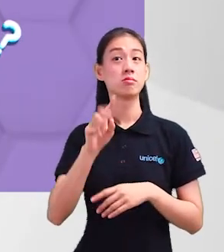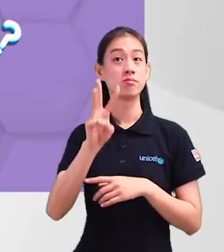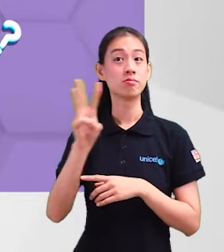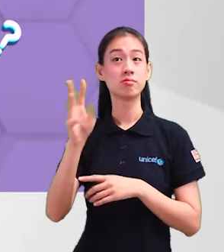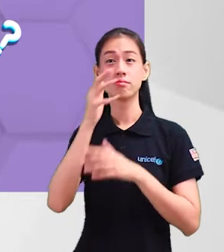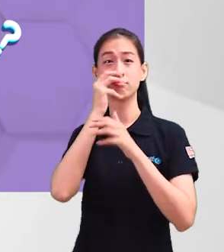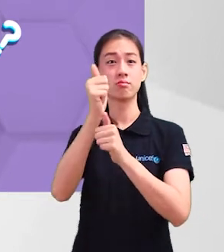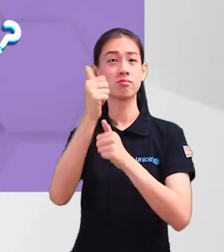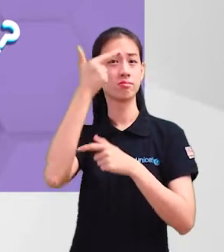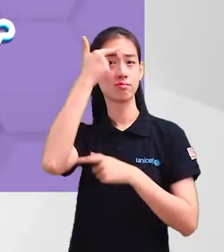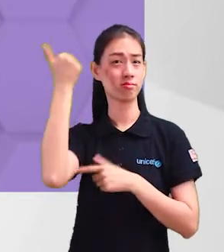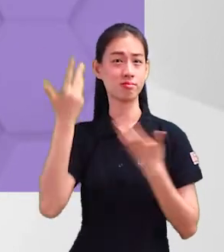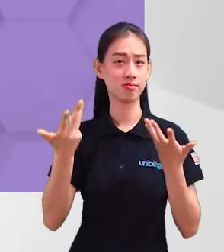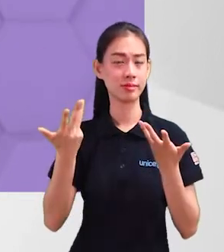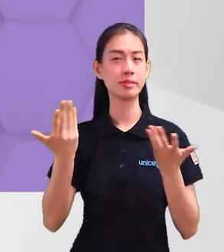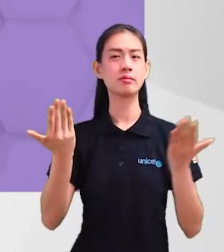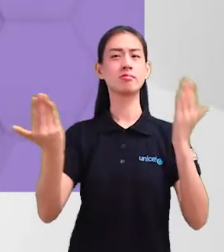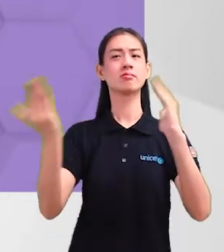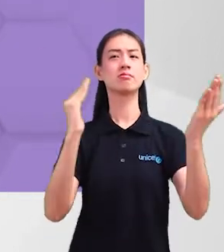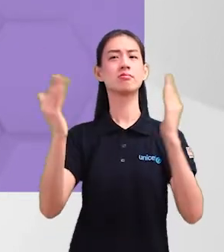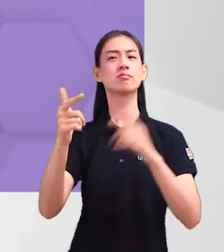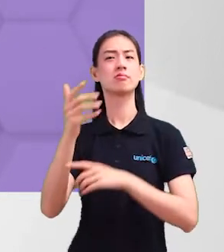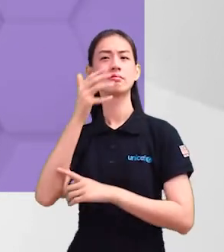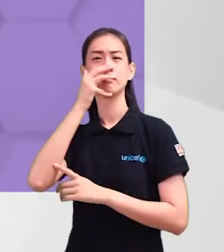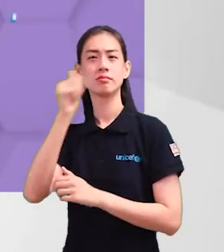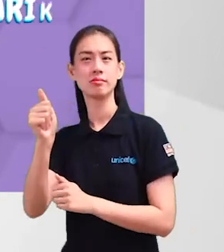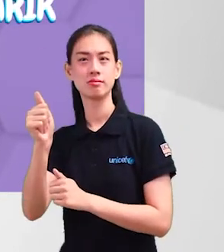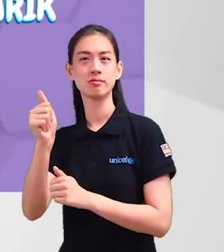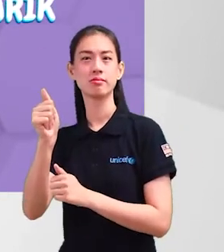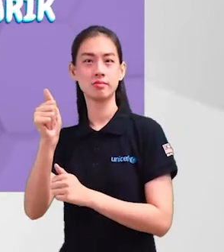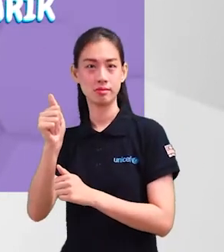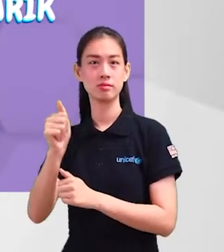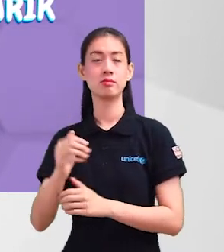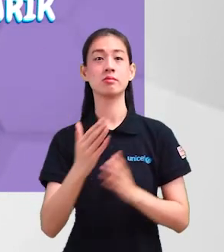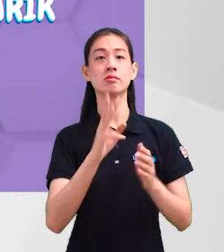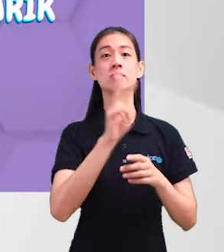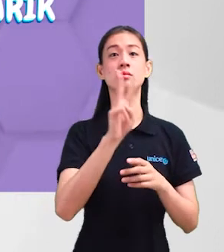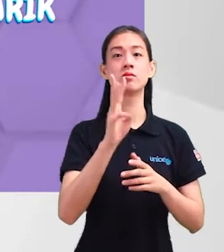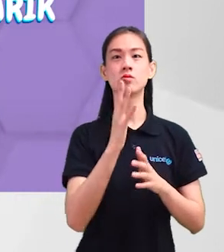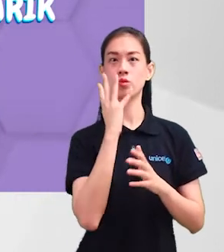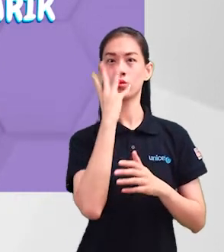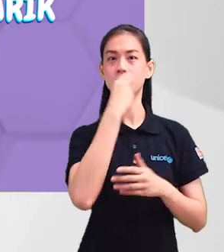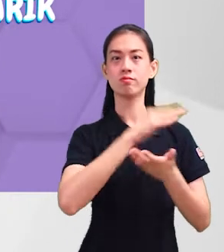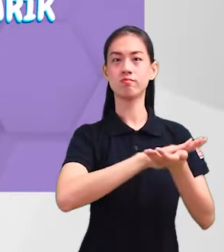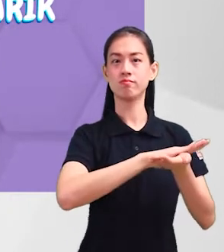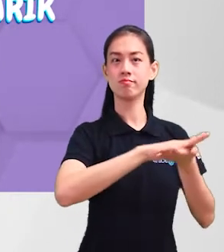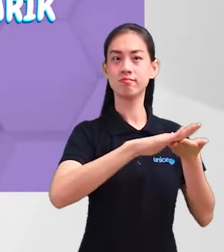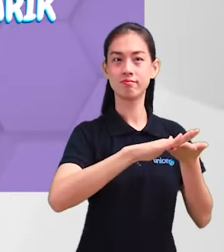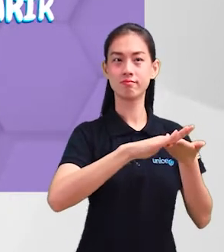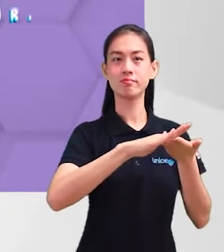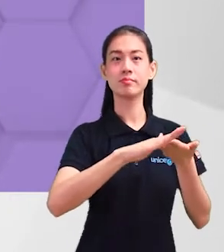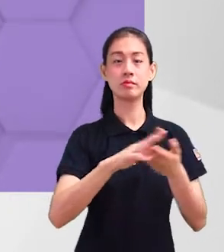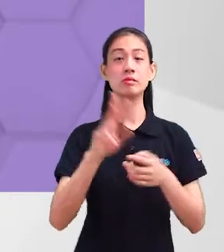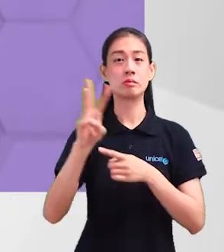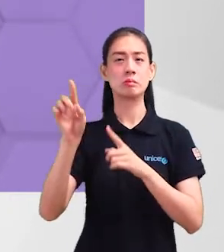Laman web-laman web ini tidak menarik? Cuba kita bandingkan laman web yang tidak menarik dengan laman web yang cantik dan kemas seperti ini.